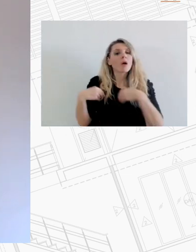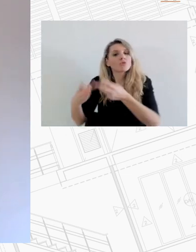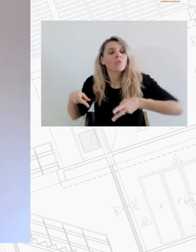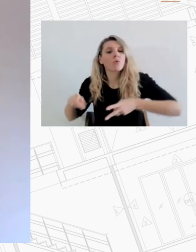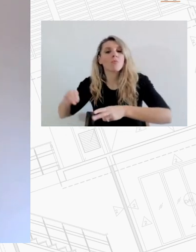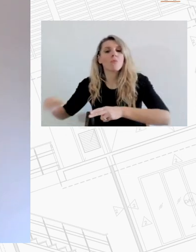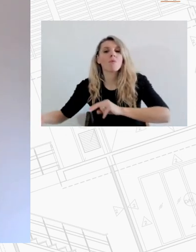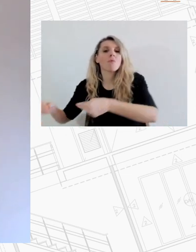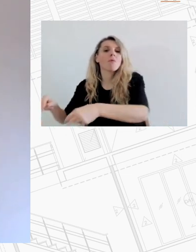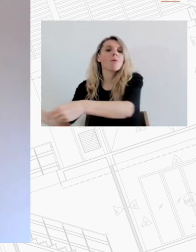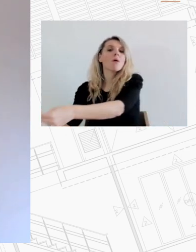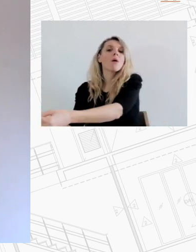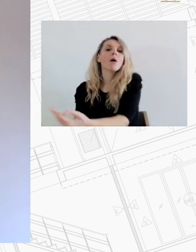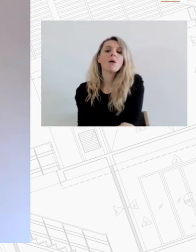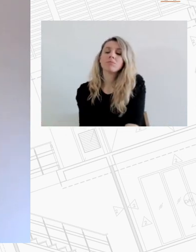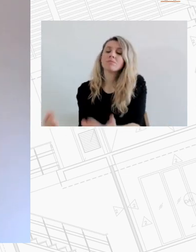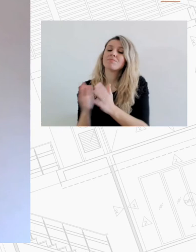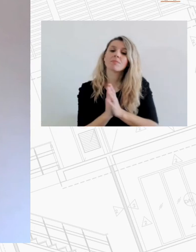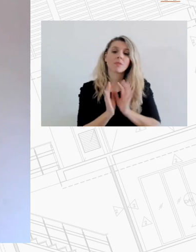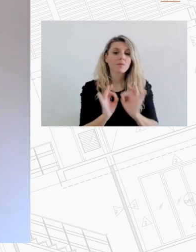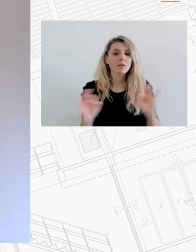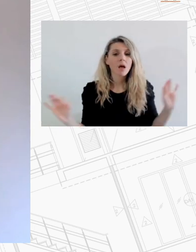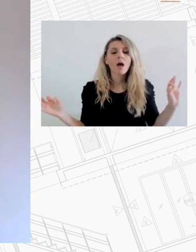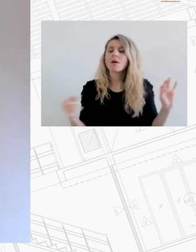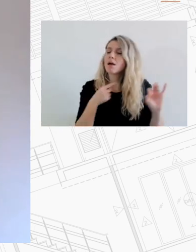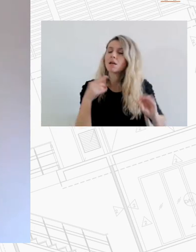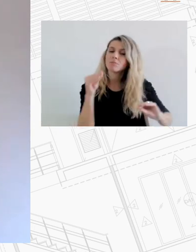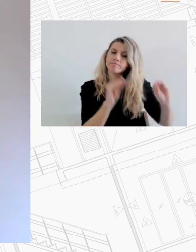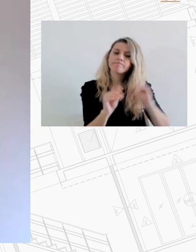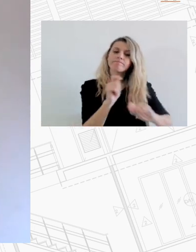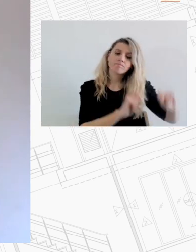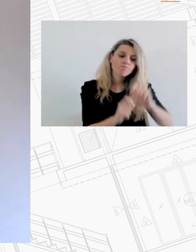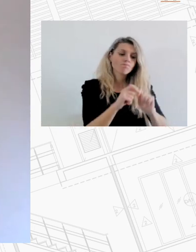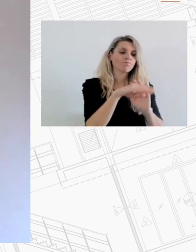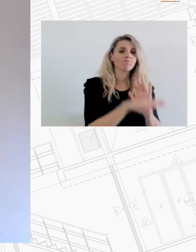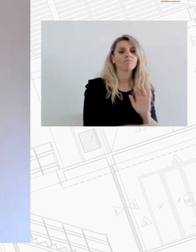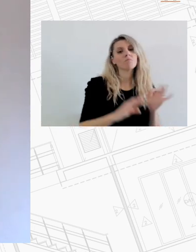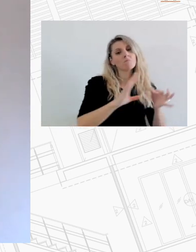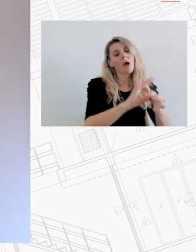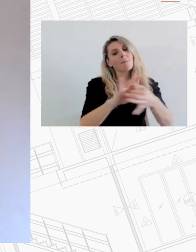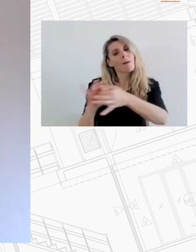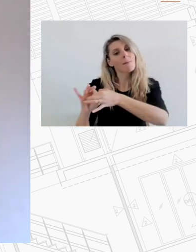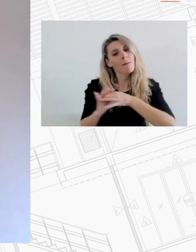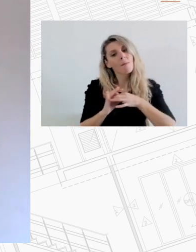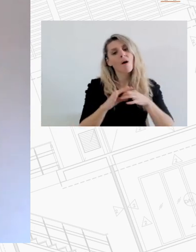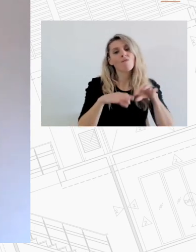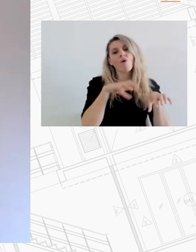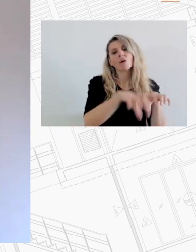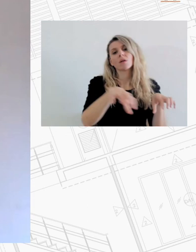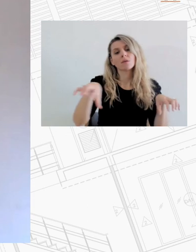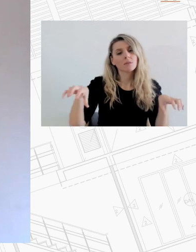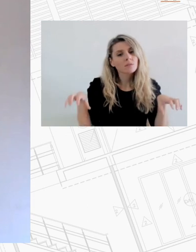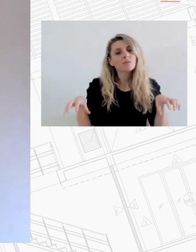Ναι, υπάρχει η ανάγκη όπως φάνηκε από εδώ ενός θεσμικού πλαισίου της σύμπραξης πολλών φορέων για την